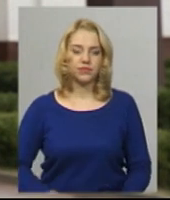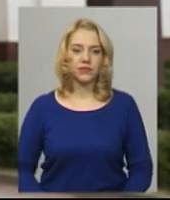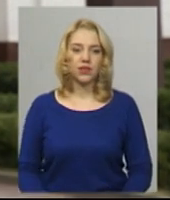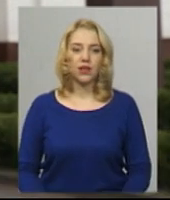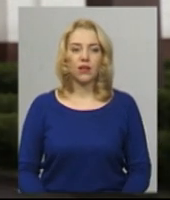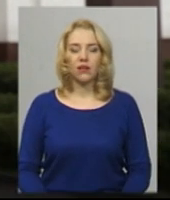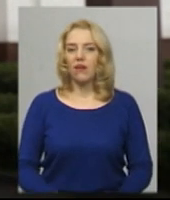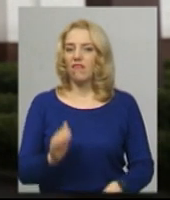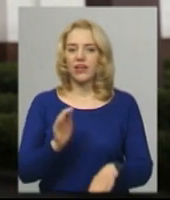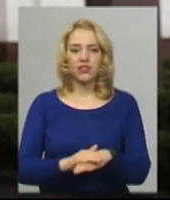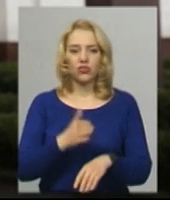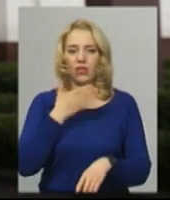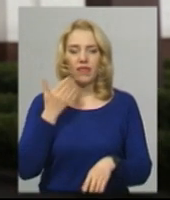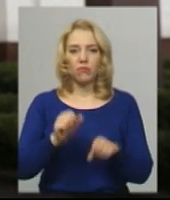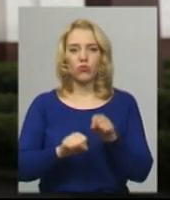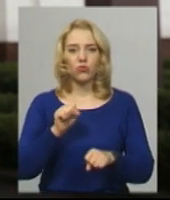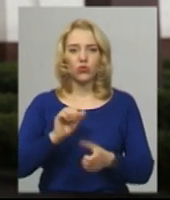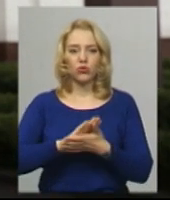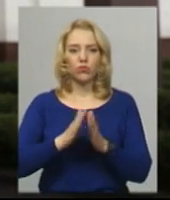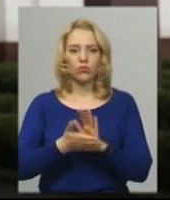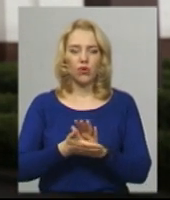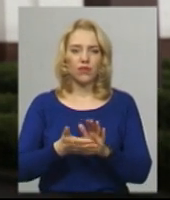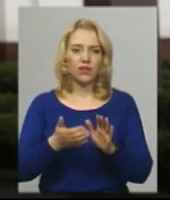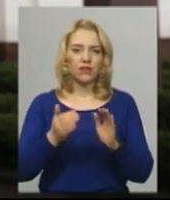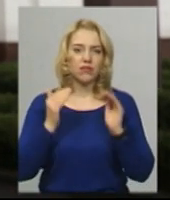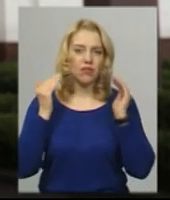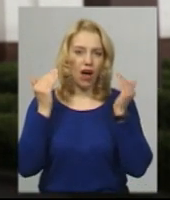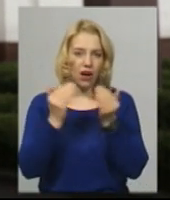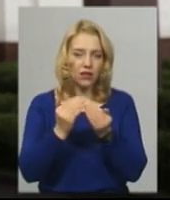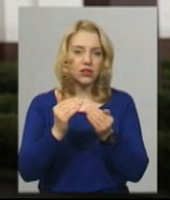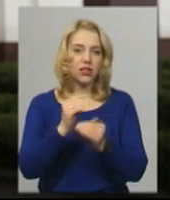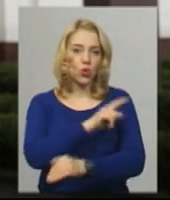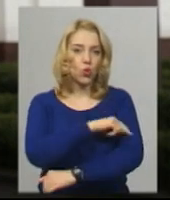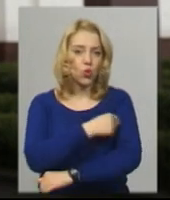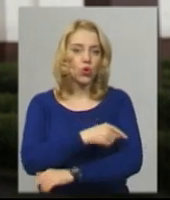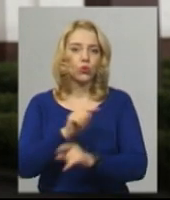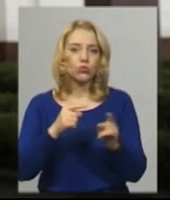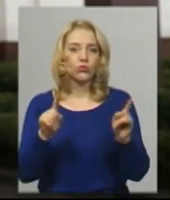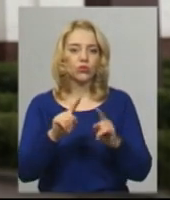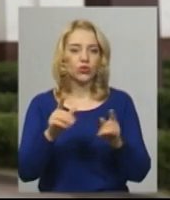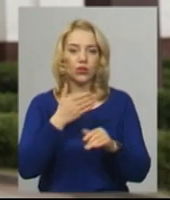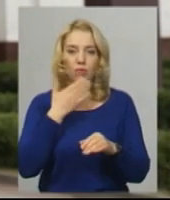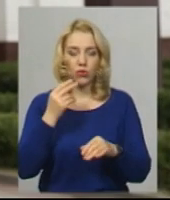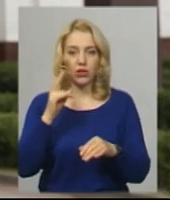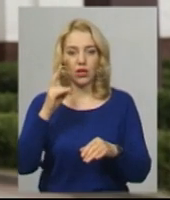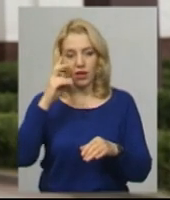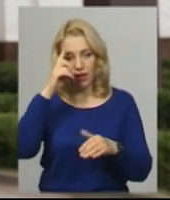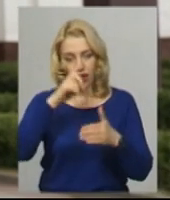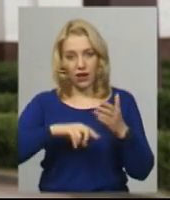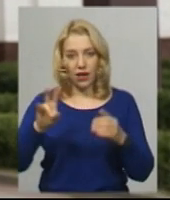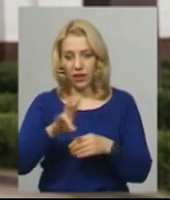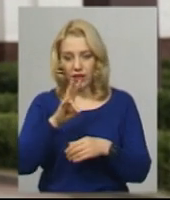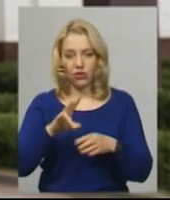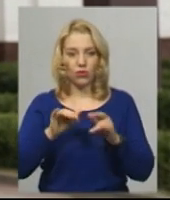Фактично не порушували умови карантину, тому що якщо, наприклад, там не було релігійного обряду, прийшла бабуся до